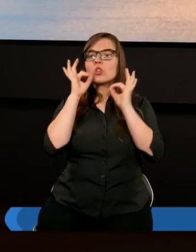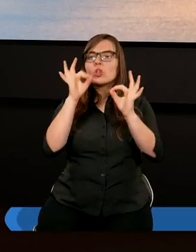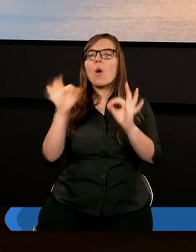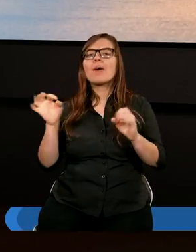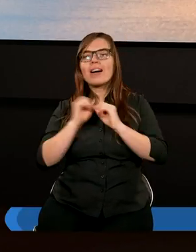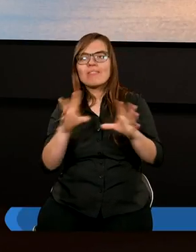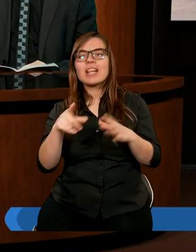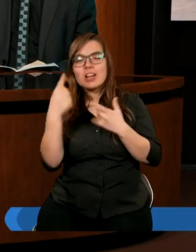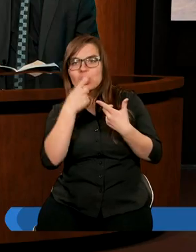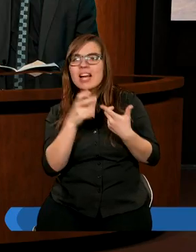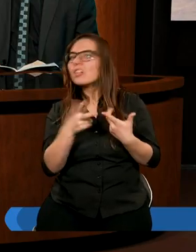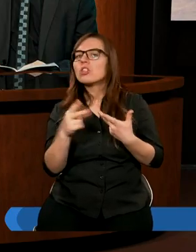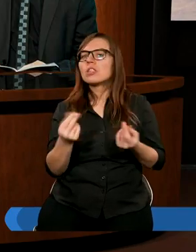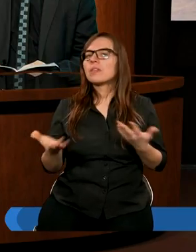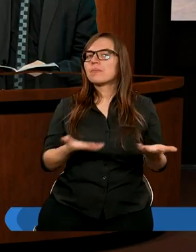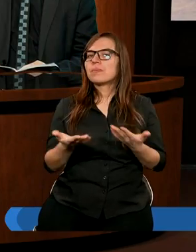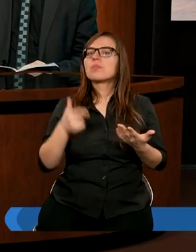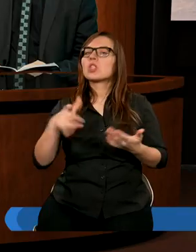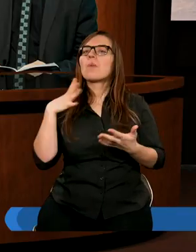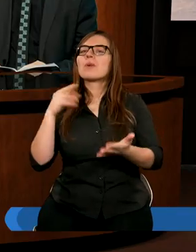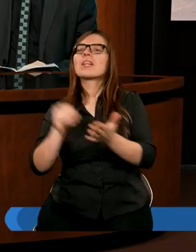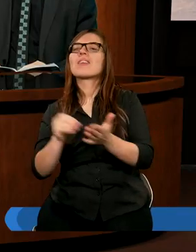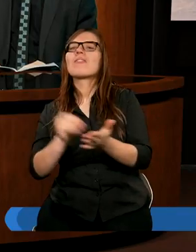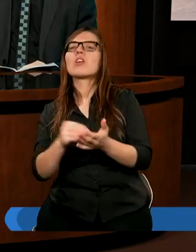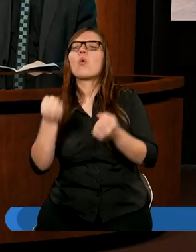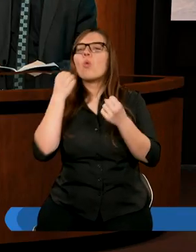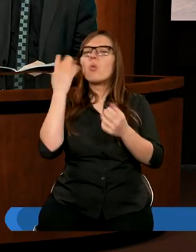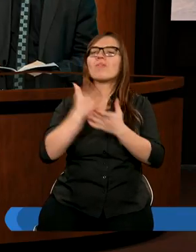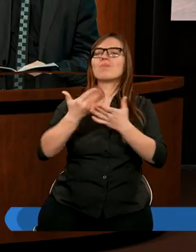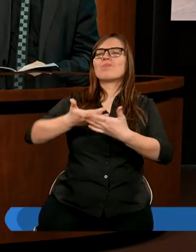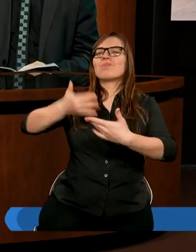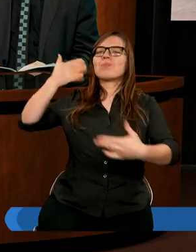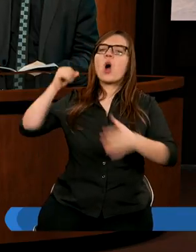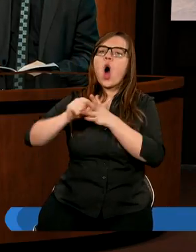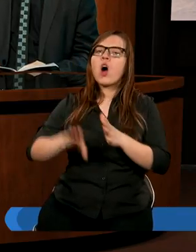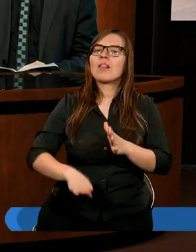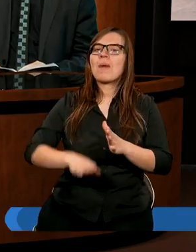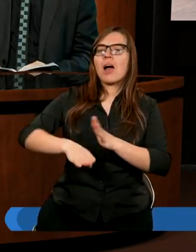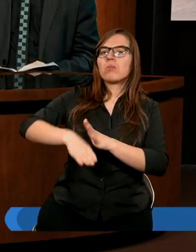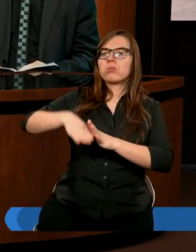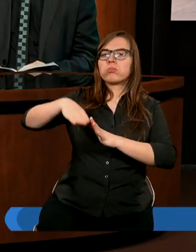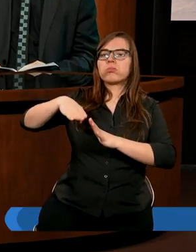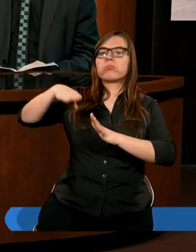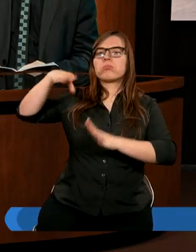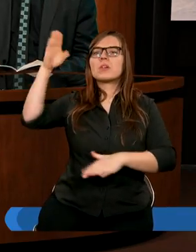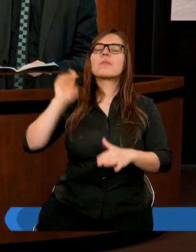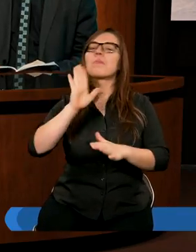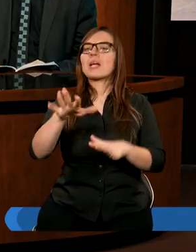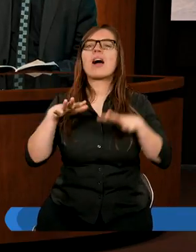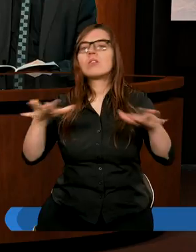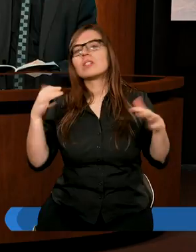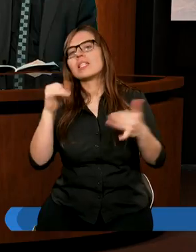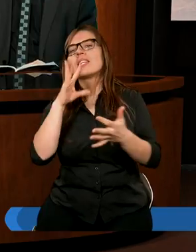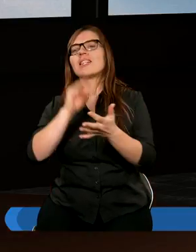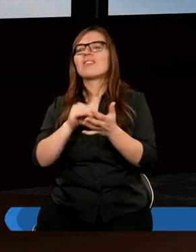było czy nie? Ja myślę, że to był zwyczaj utrwalony już od samego dzieciństwa. Jezus miał wiele też innych